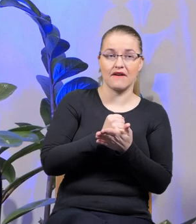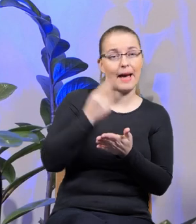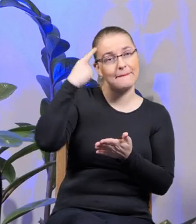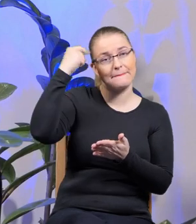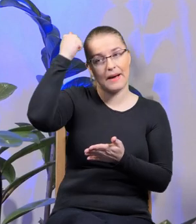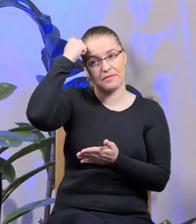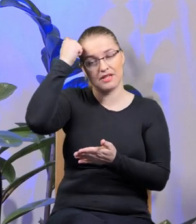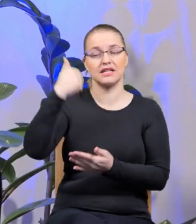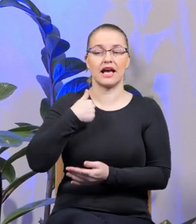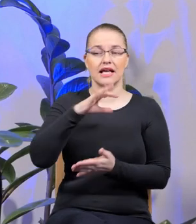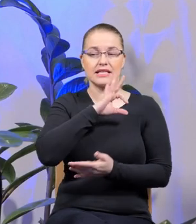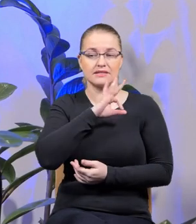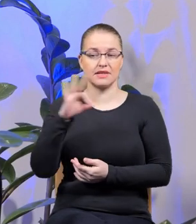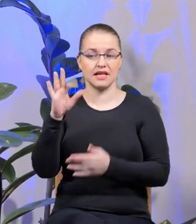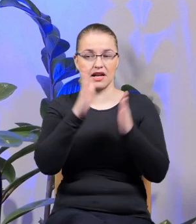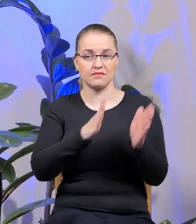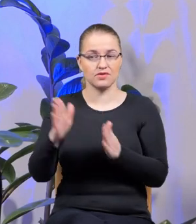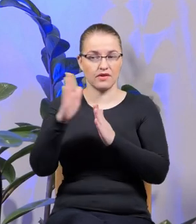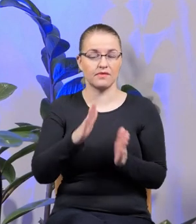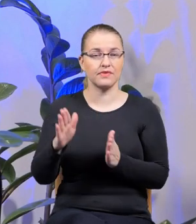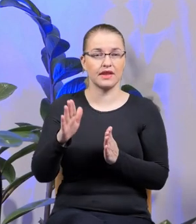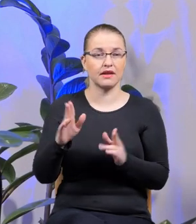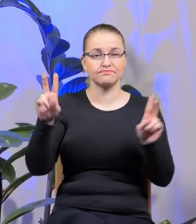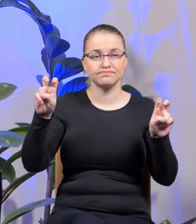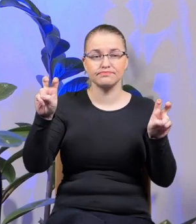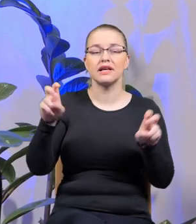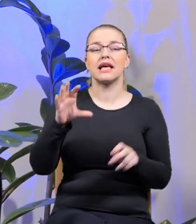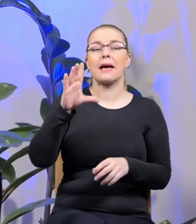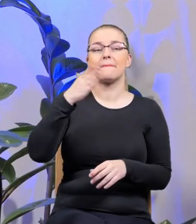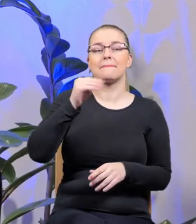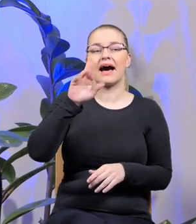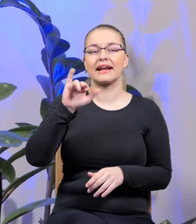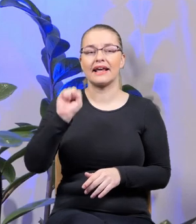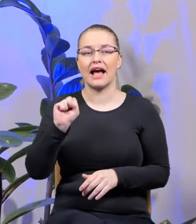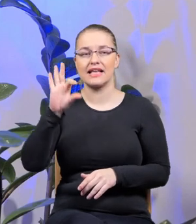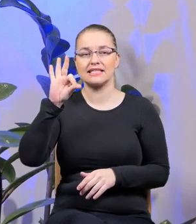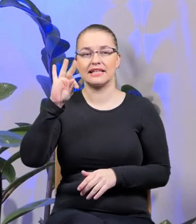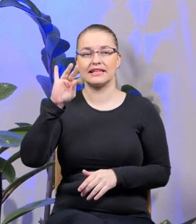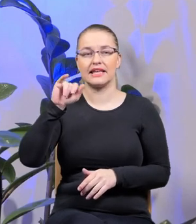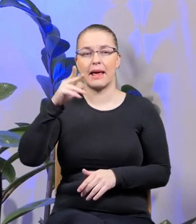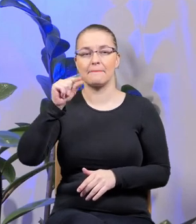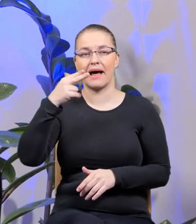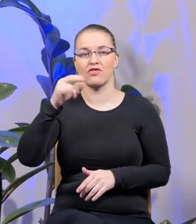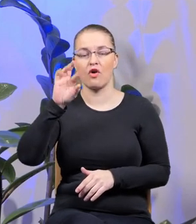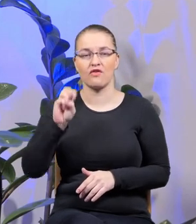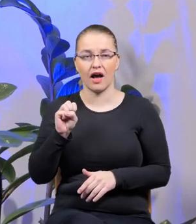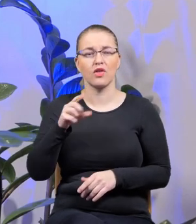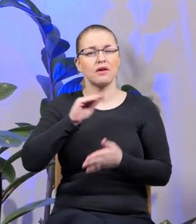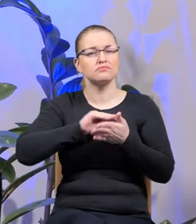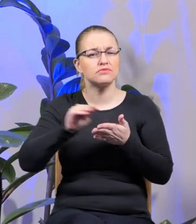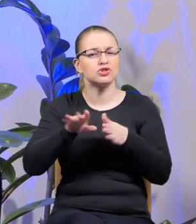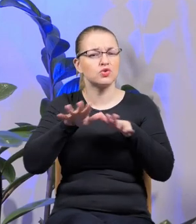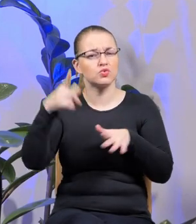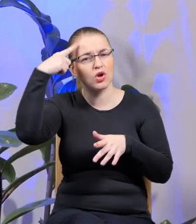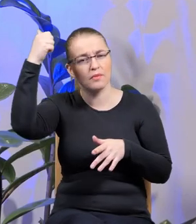Specjalnie przygotowałam taki cytat z Marii Stipanowej, która dużo pisze o pamięci, a ponieważ wiem, że to jest też cecha łącząca na